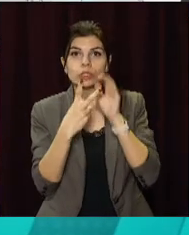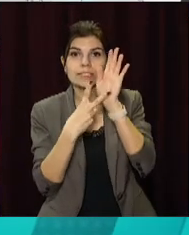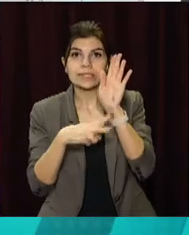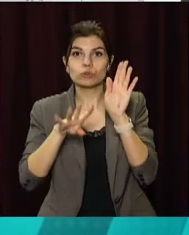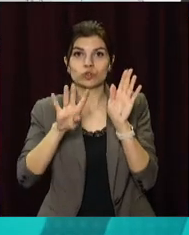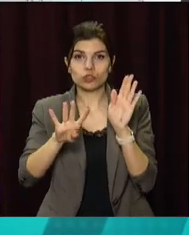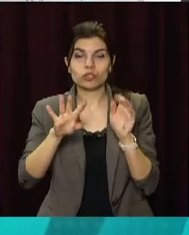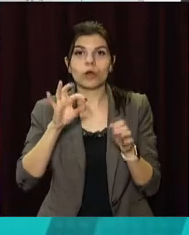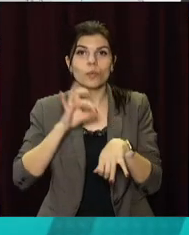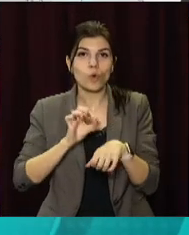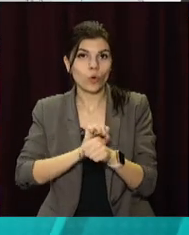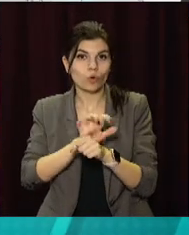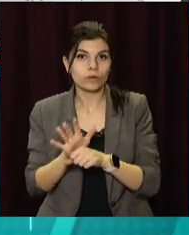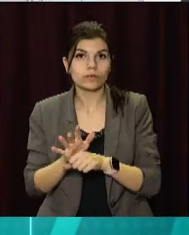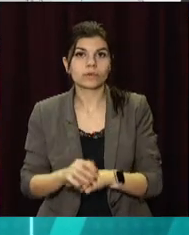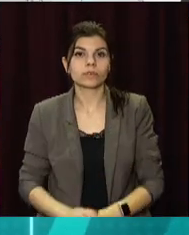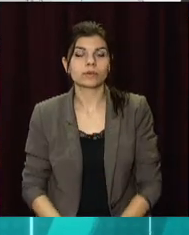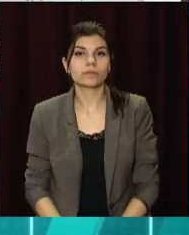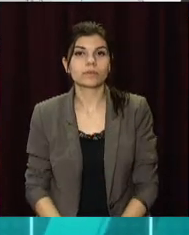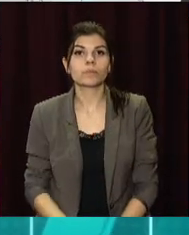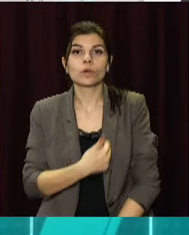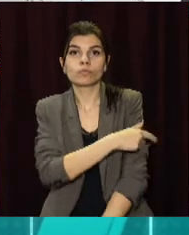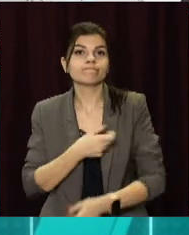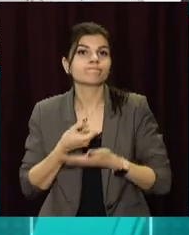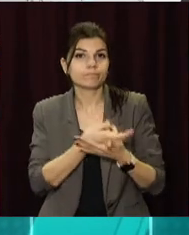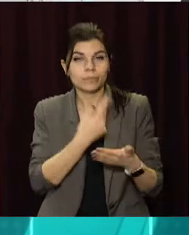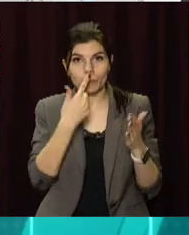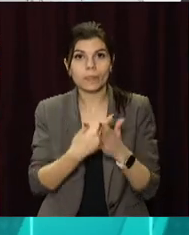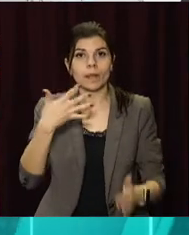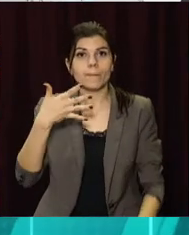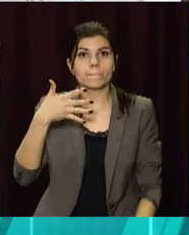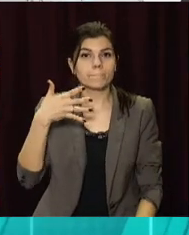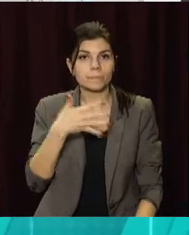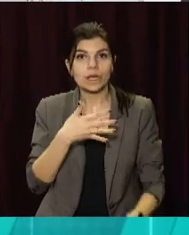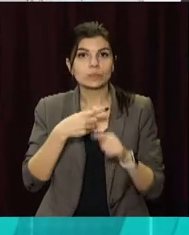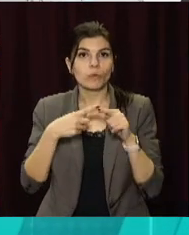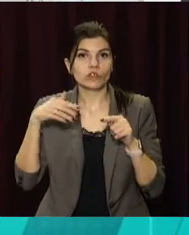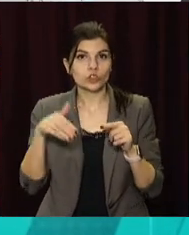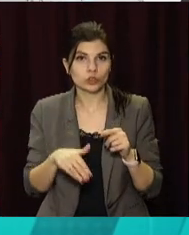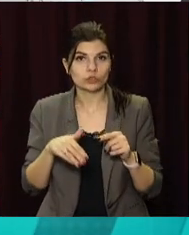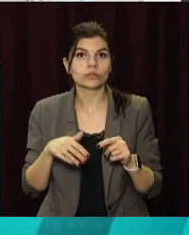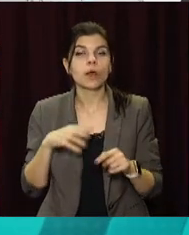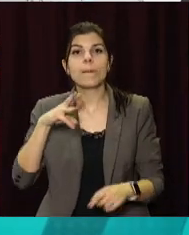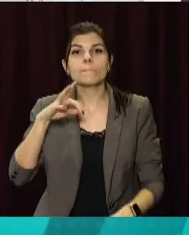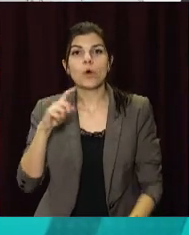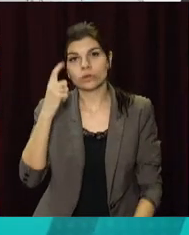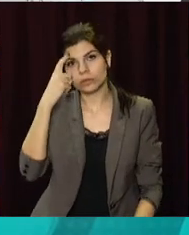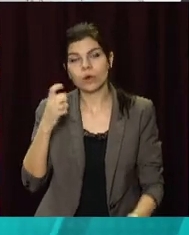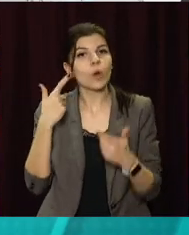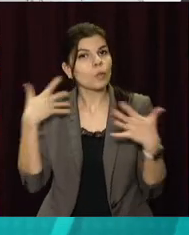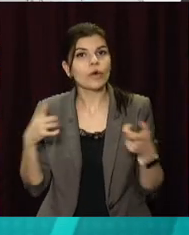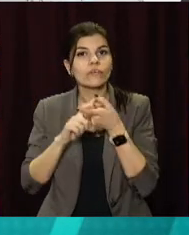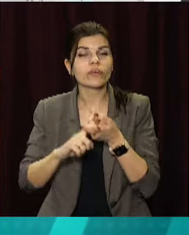випадки коронавірусу. Ушпиталили майже 5,5 тисяч людей. За інформацією МОЗ, найбільше інфікованих у Києві,